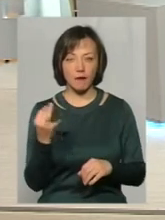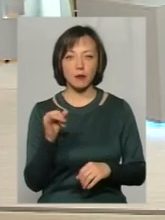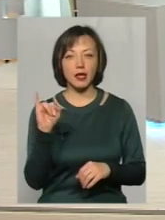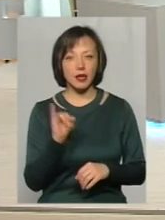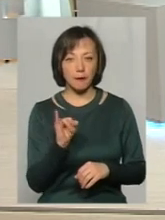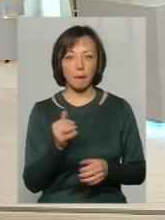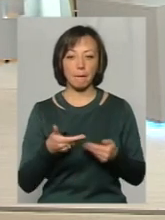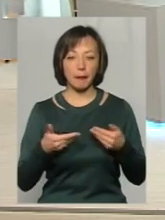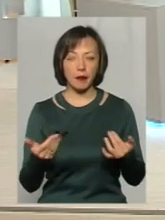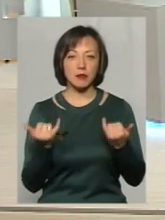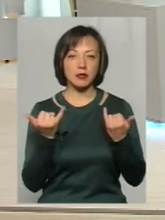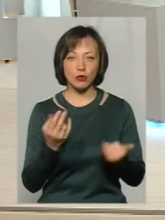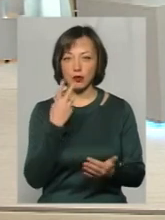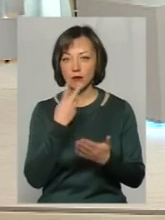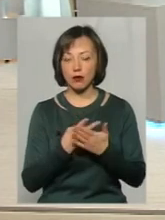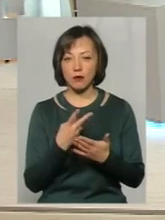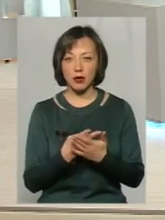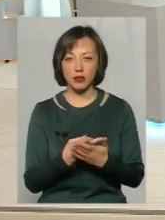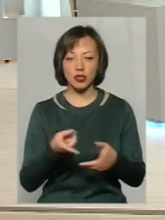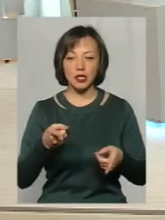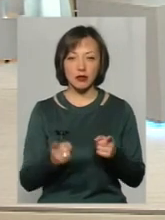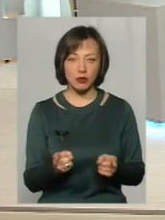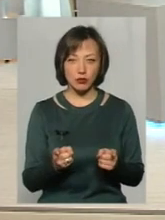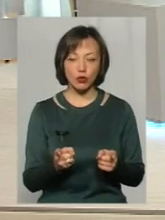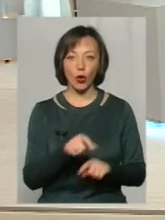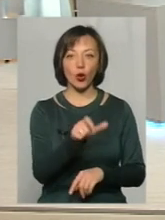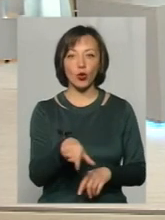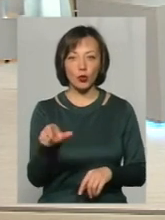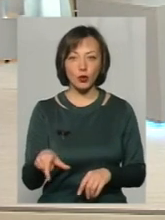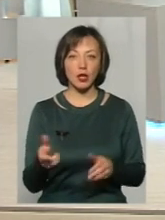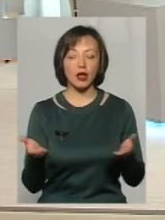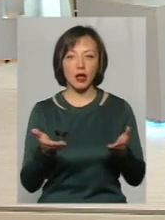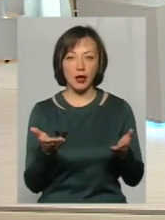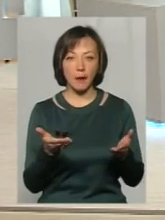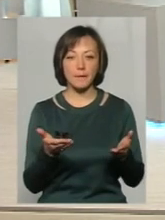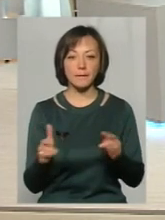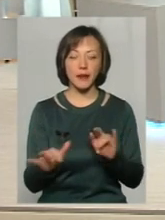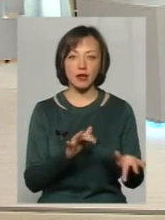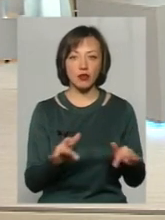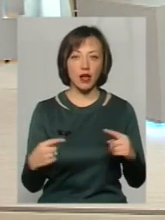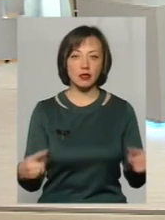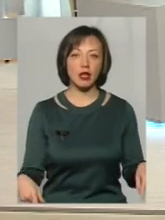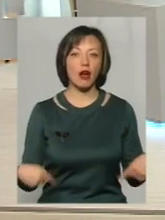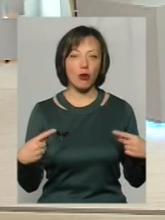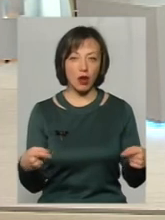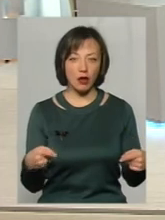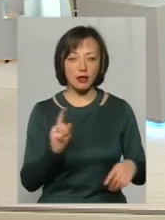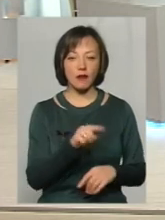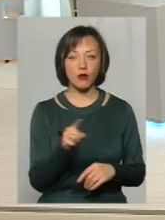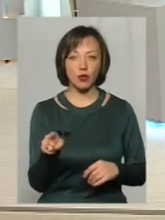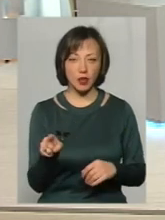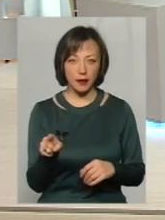ми сьогодні побачили, що дійсно люди, які пересуваються на колясках, вони